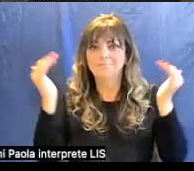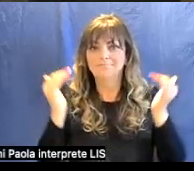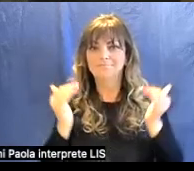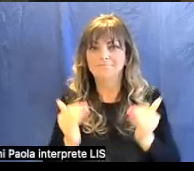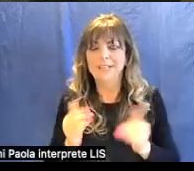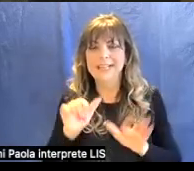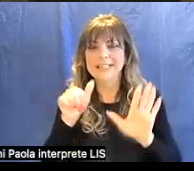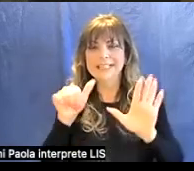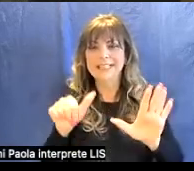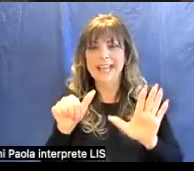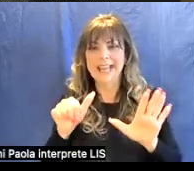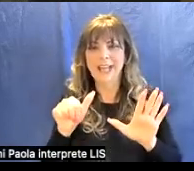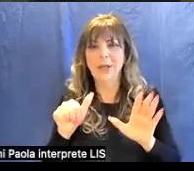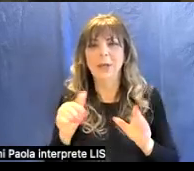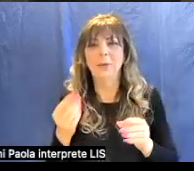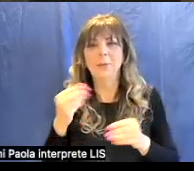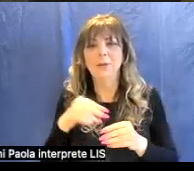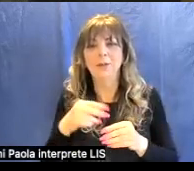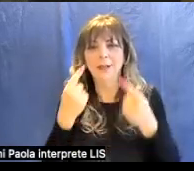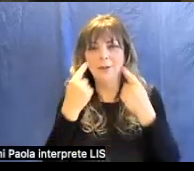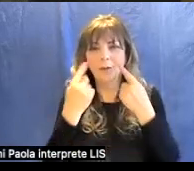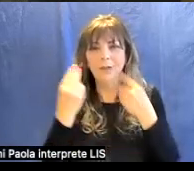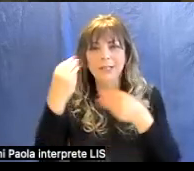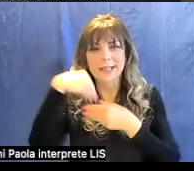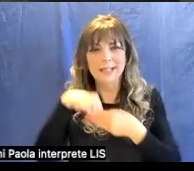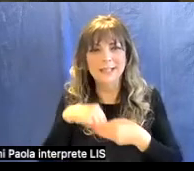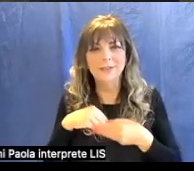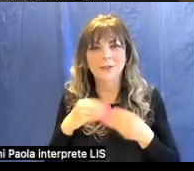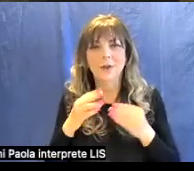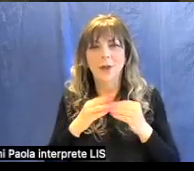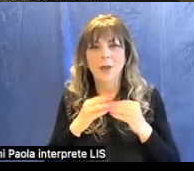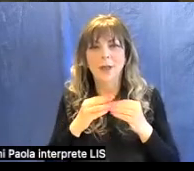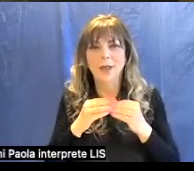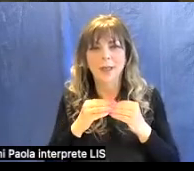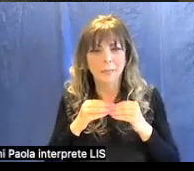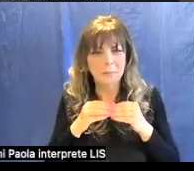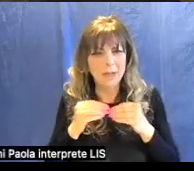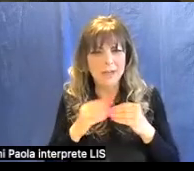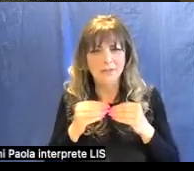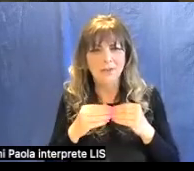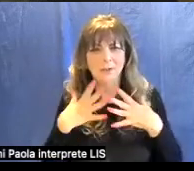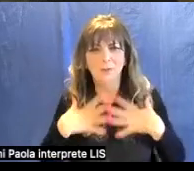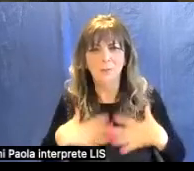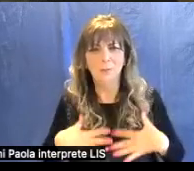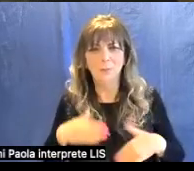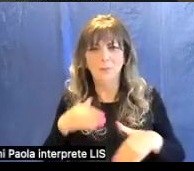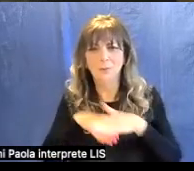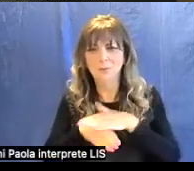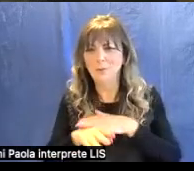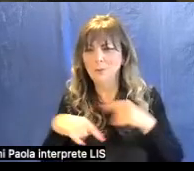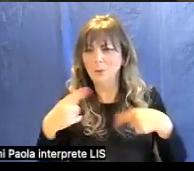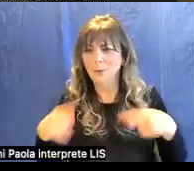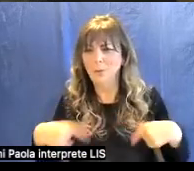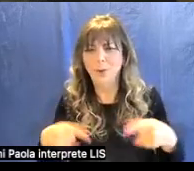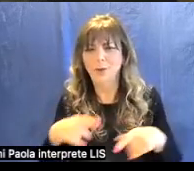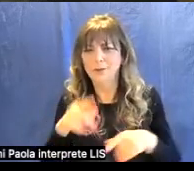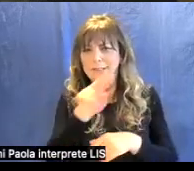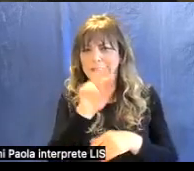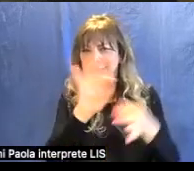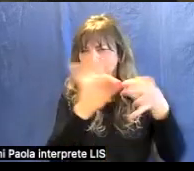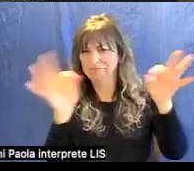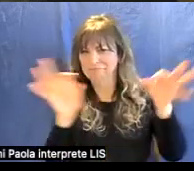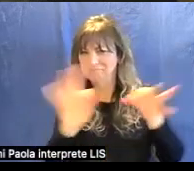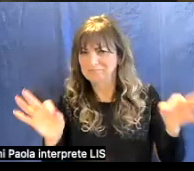occhi per di dentro e maneggiando tutto il busto sotto delle ruote e credo che sia il primo ritratto grande quanto il naturale